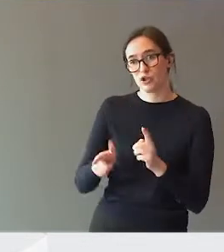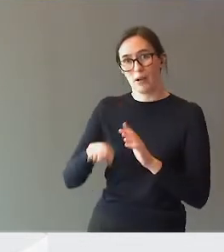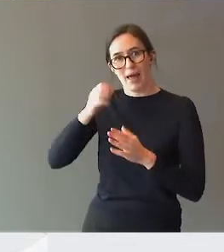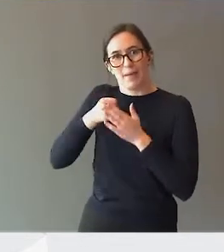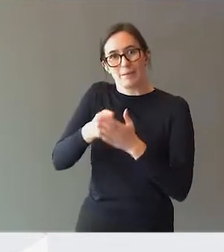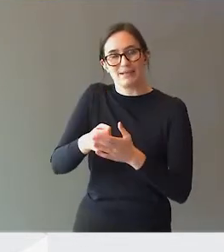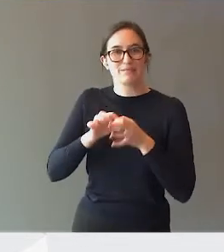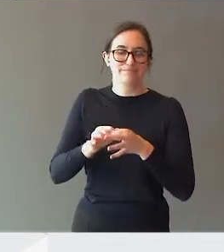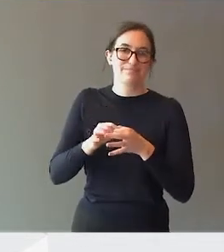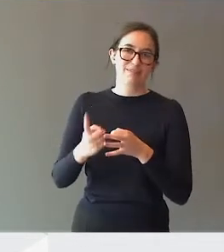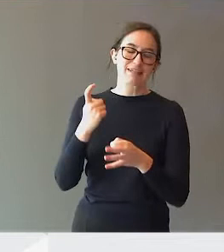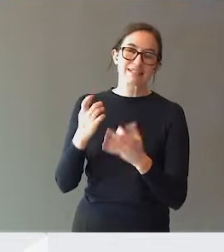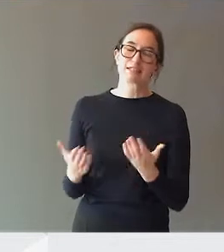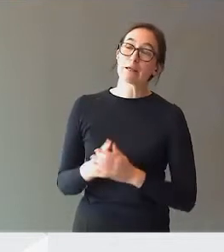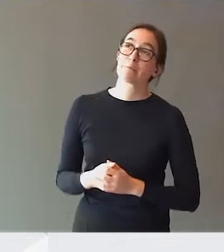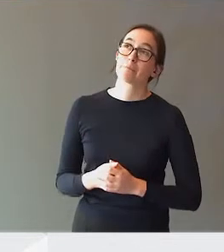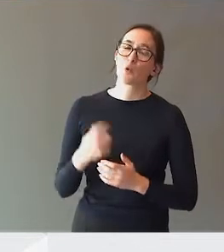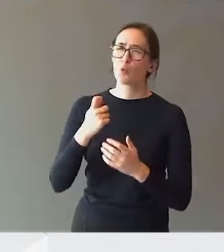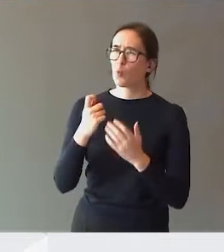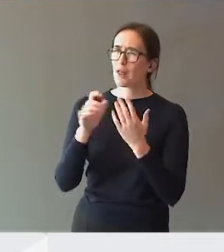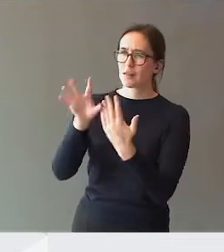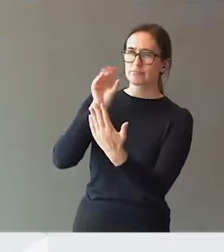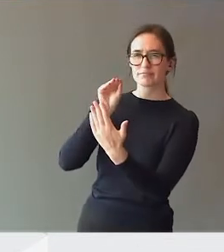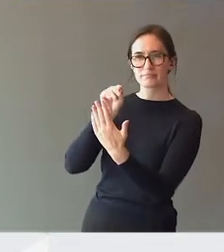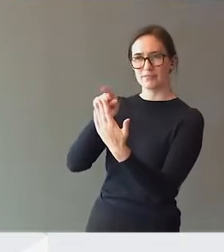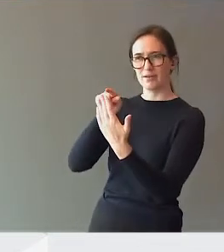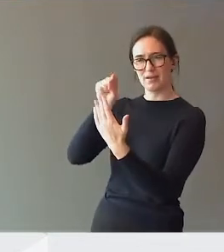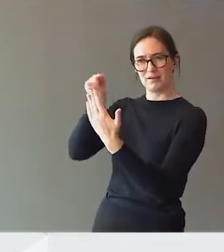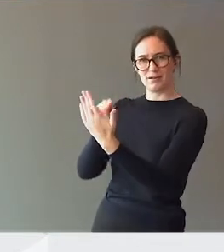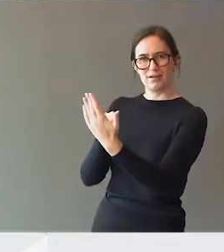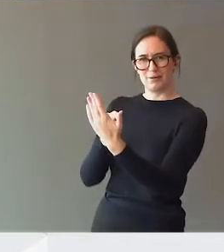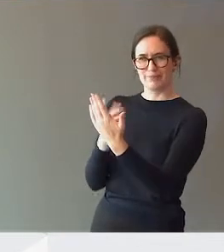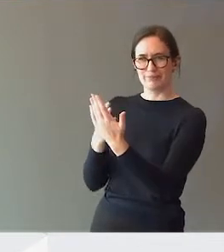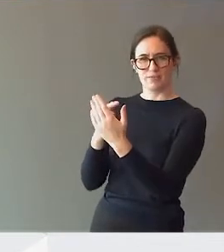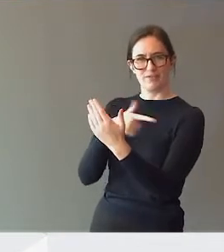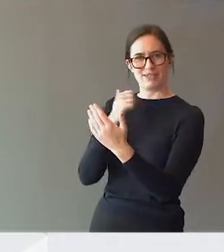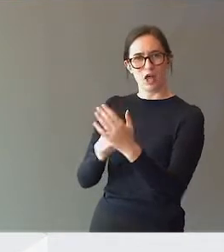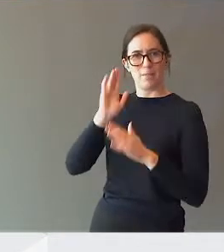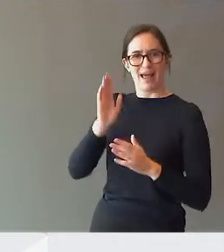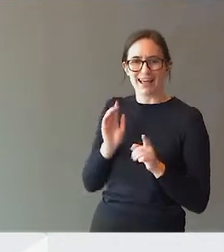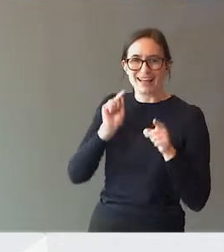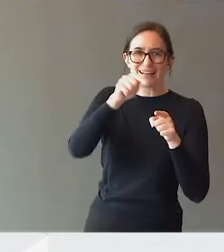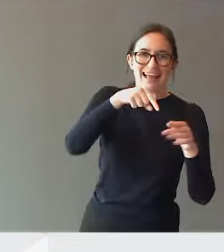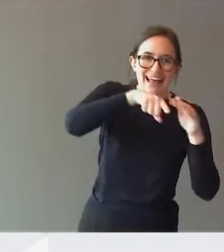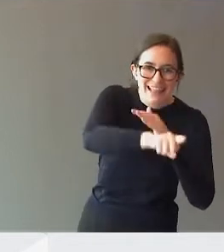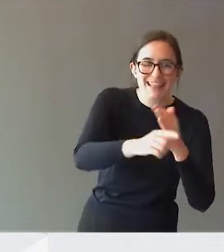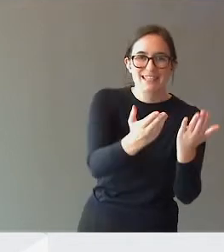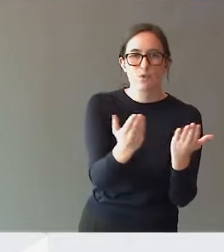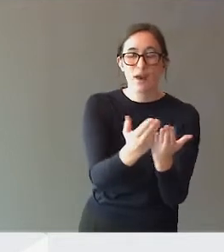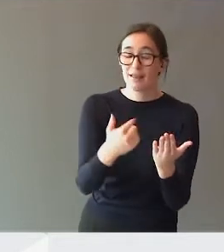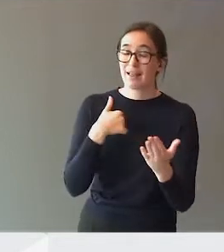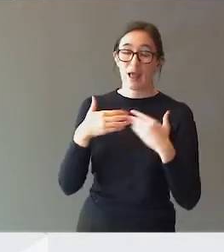Så når noen leser rapporten som at vi nå skal ut i skolene, så opplever jeg at vårt ansvar og vårt